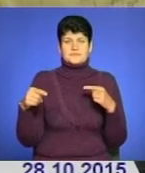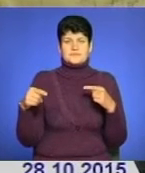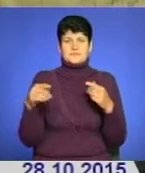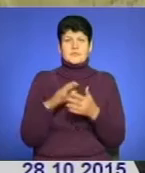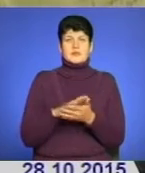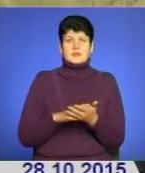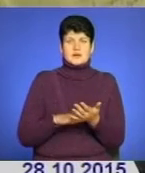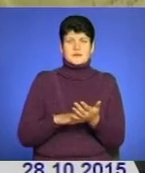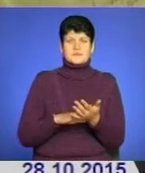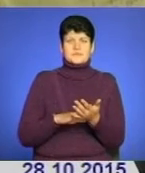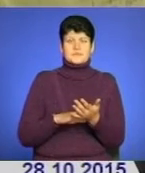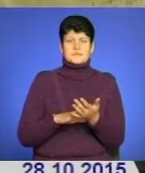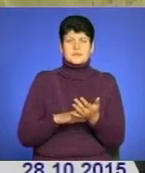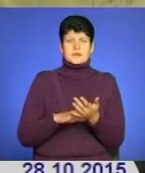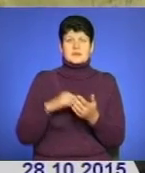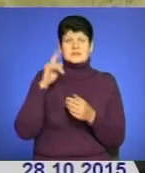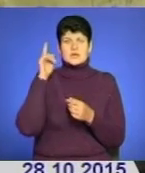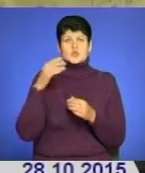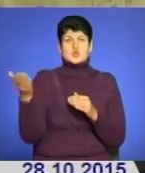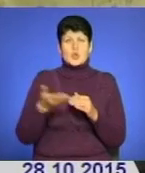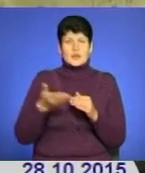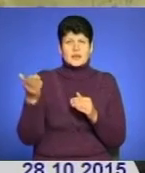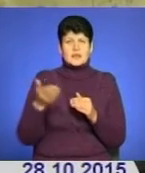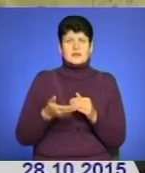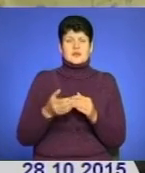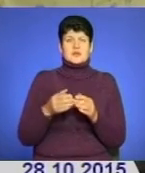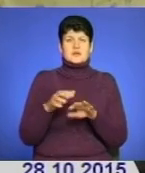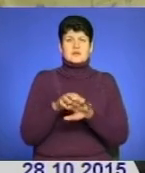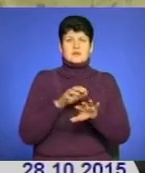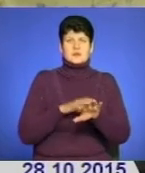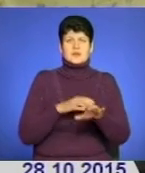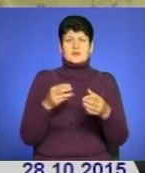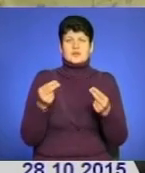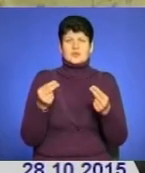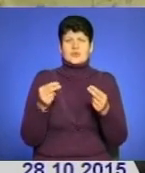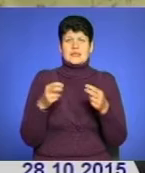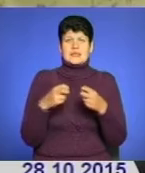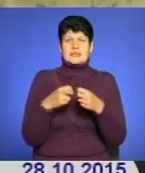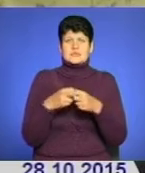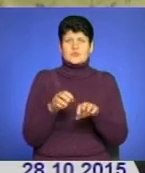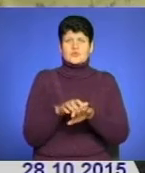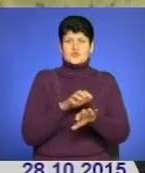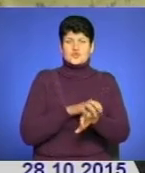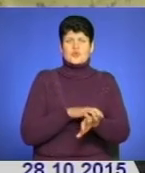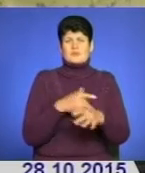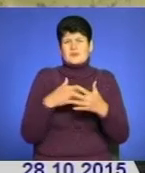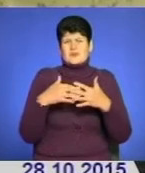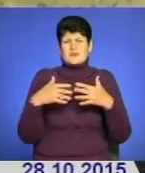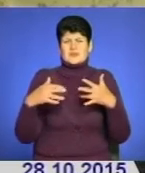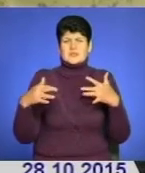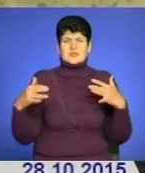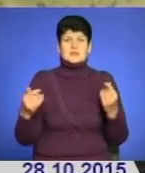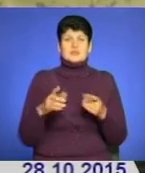Далі йде ті навіть самі сокири, якісь там гумові чоботи і ще багато-багато-багато різних речей, які,